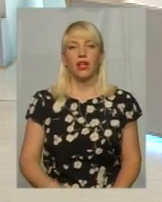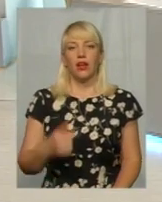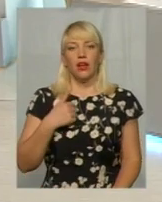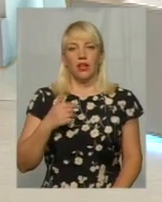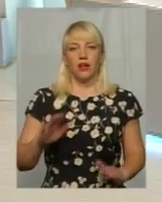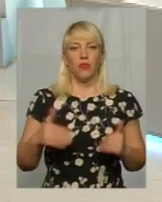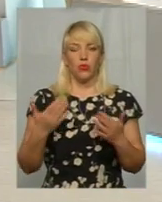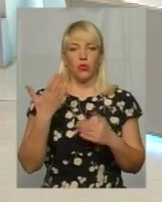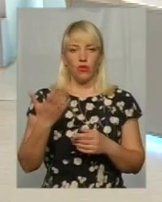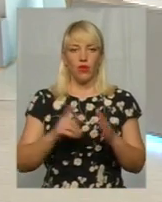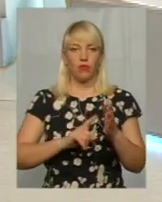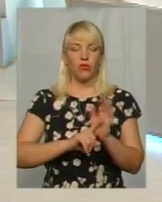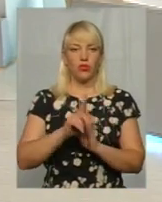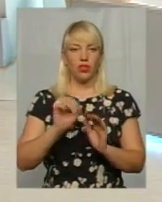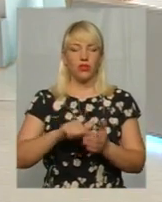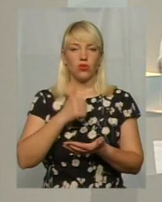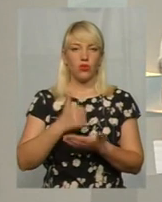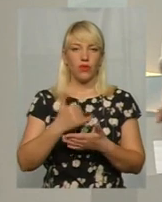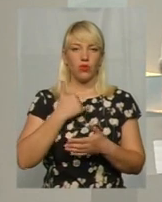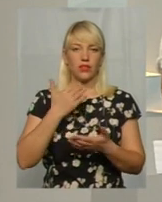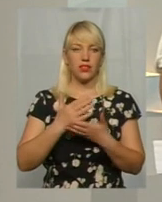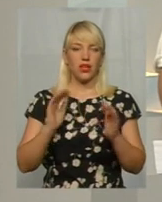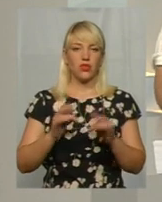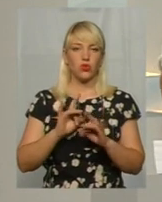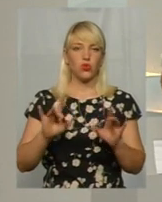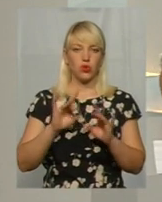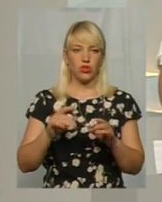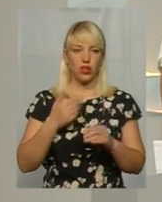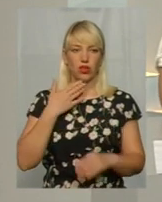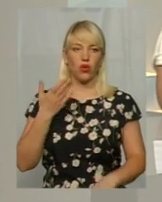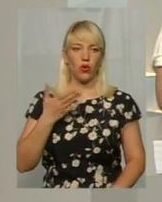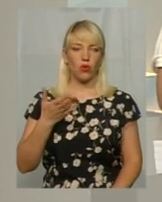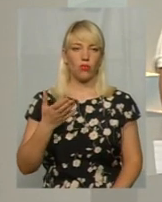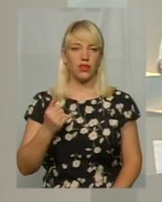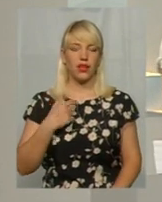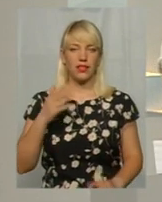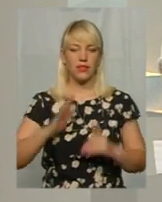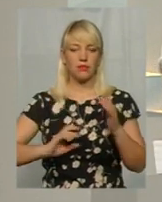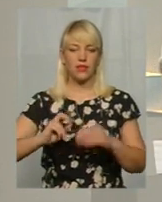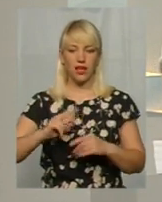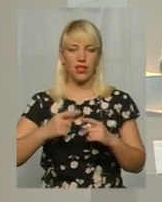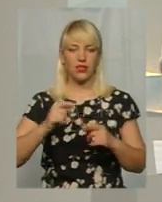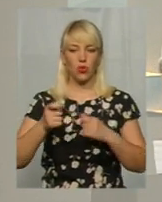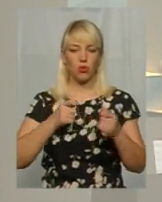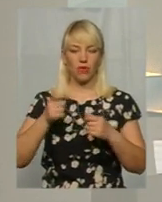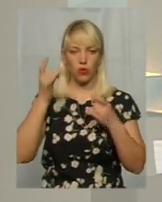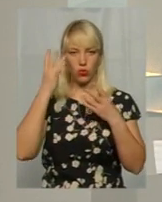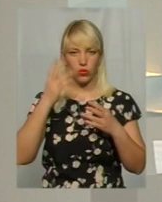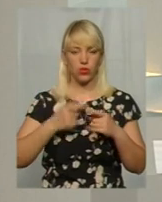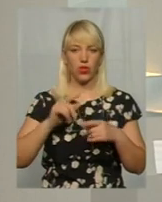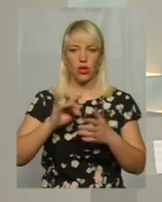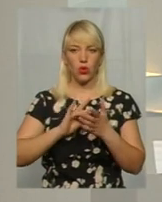зразу почати з головного. У нас є сюжет, коментар, точніше, спеціалісти управління культури і туризму, які